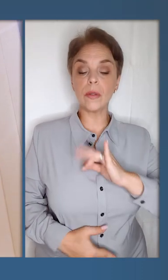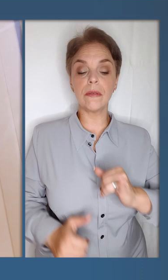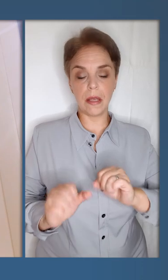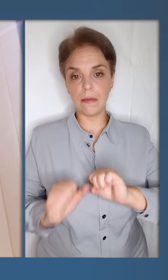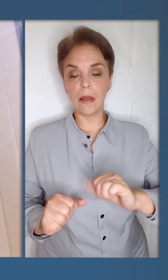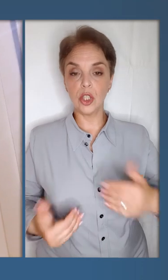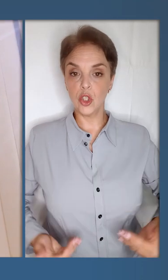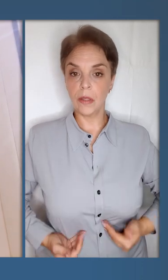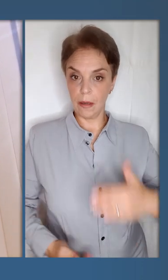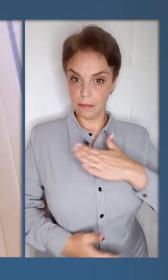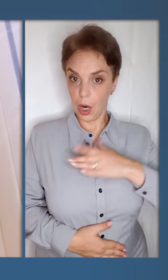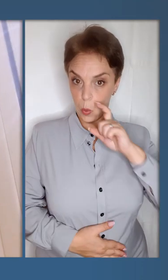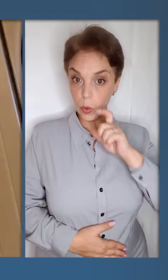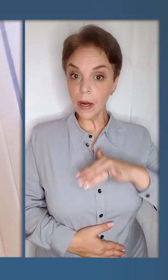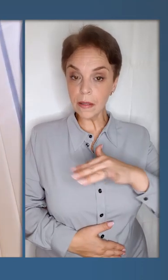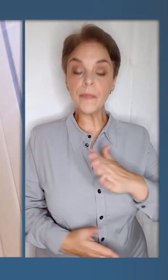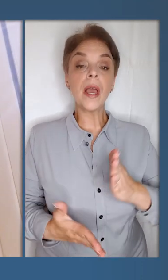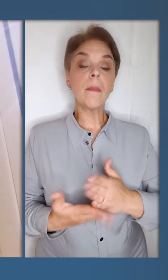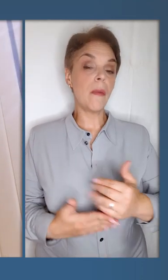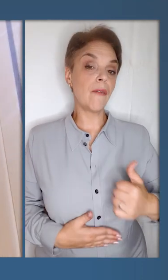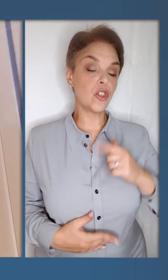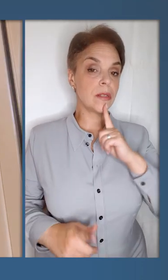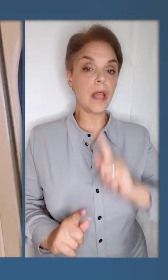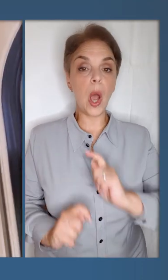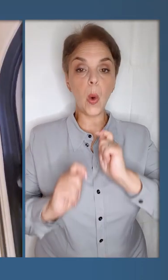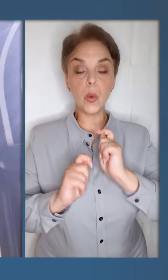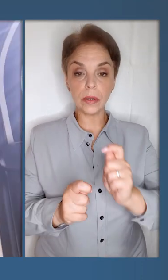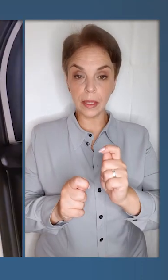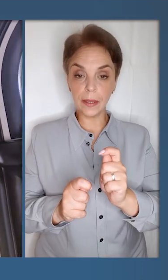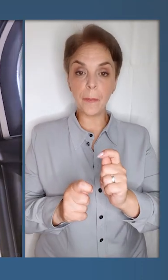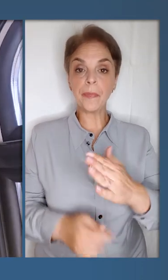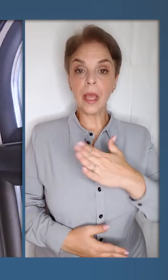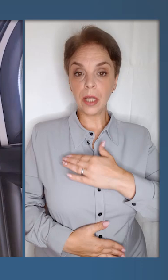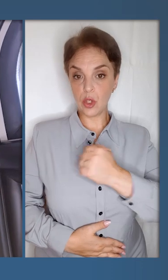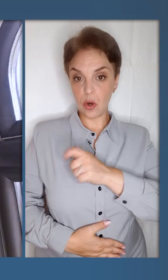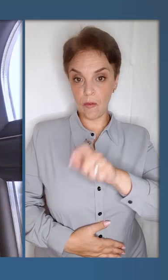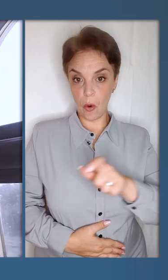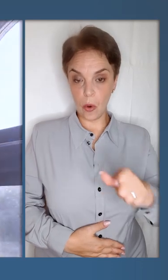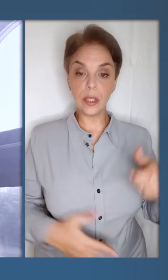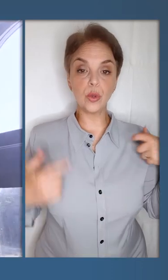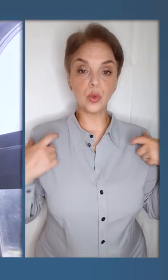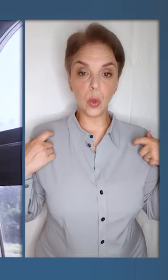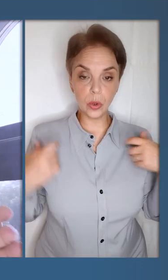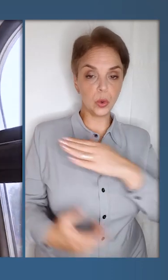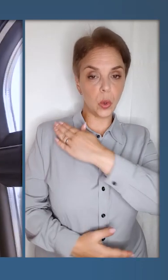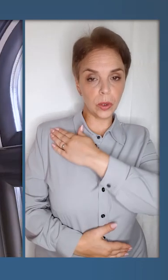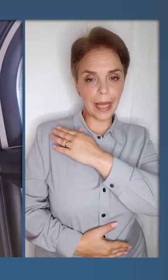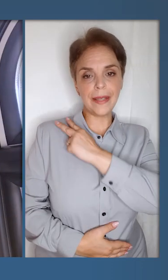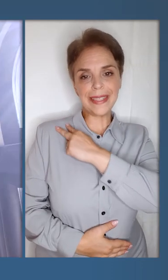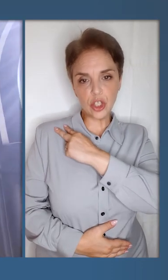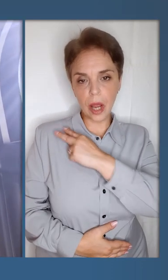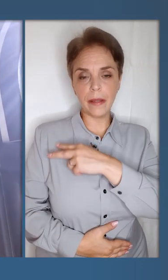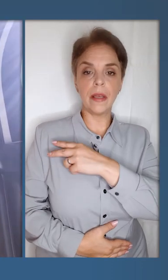використовувати для захисту життя України. Мав честь нагрудити наших воїнів, солдати,